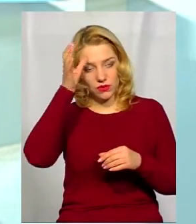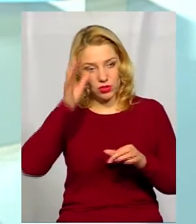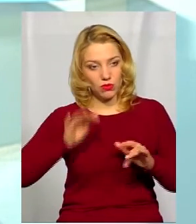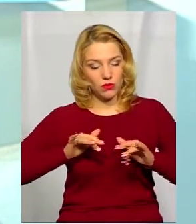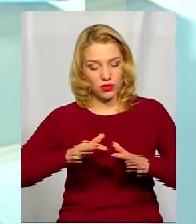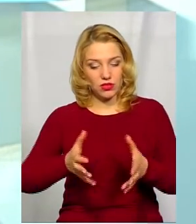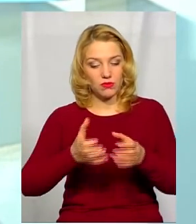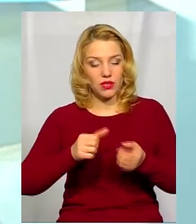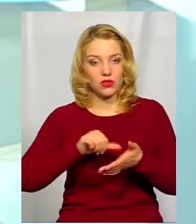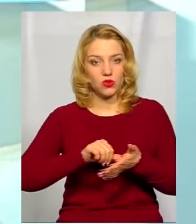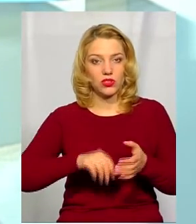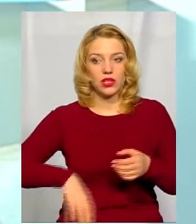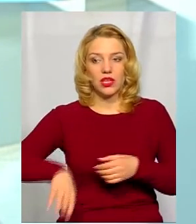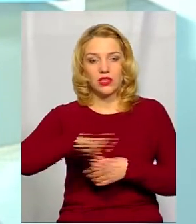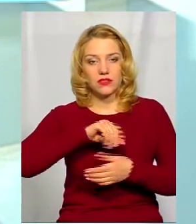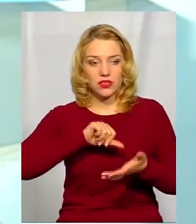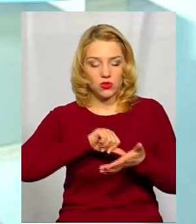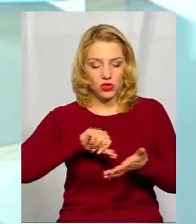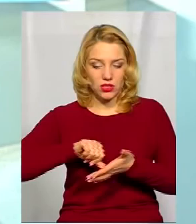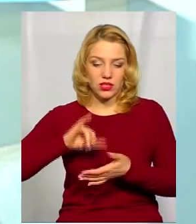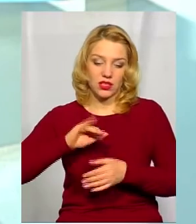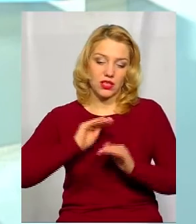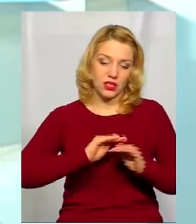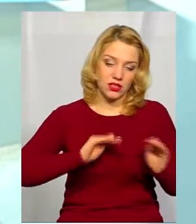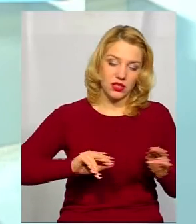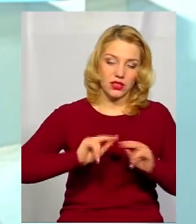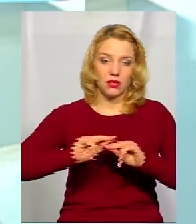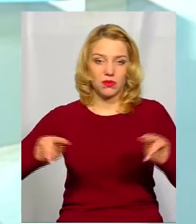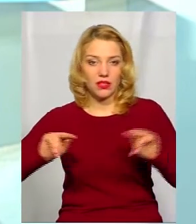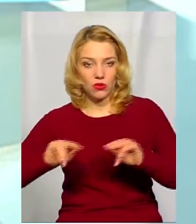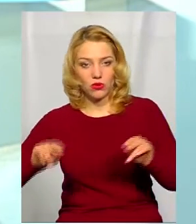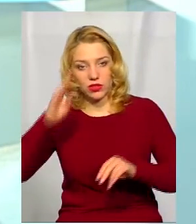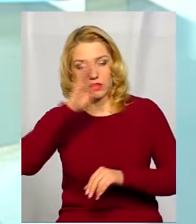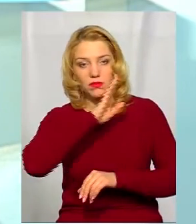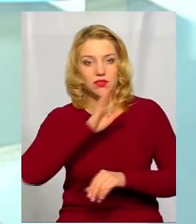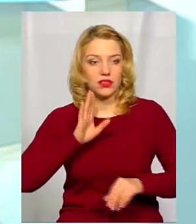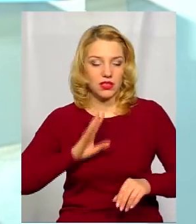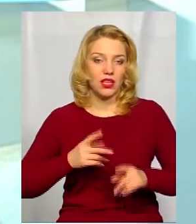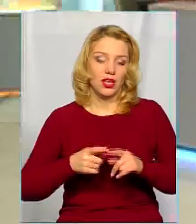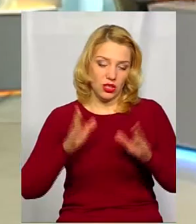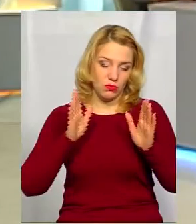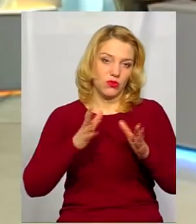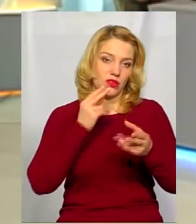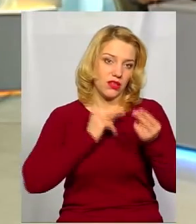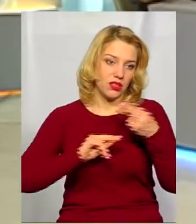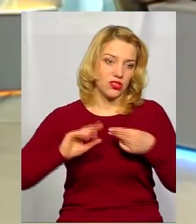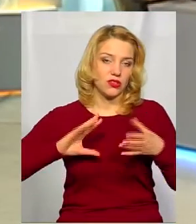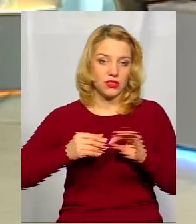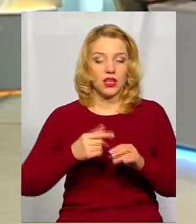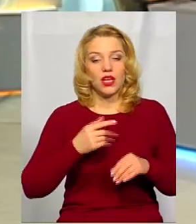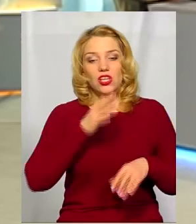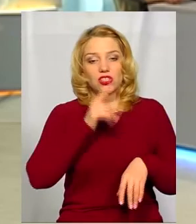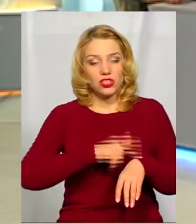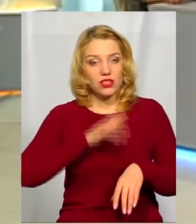процесі брали участь всі учасники, і діти, і педагоги, і батьки. І тоді буде найкращий результат. Час